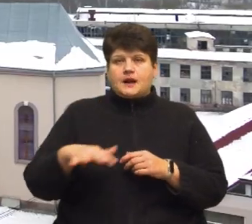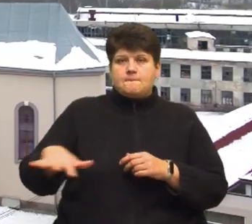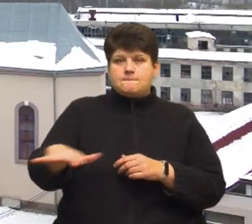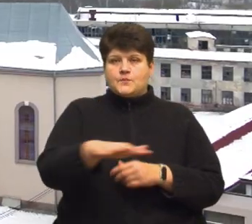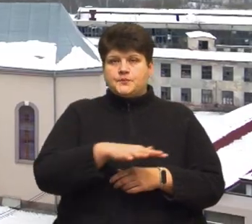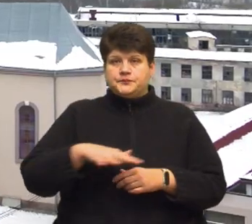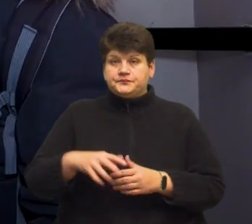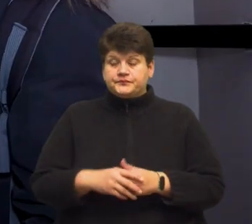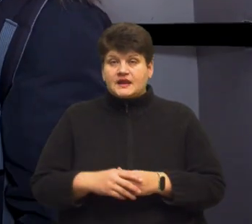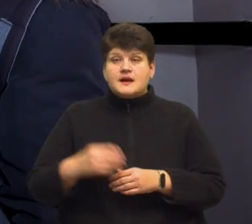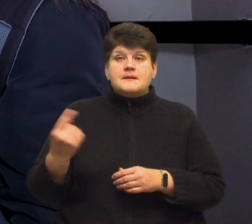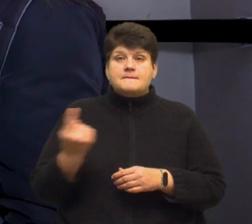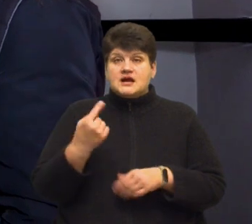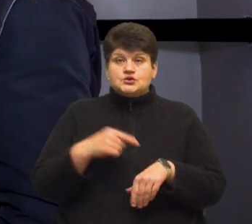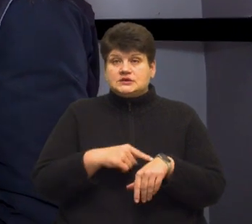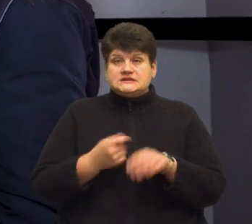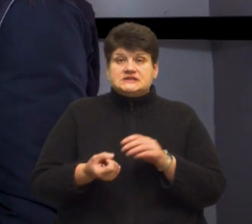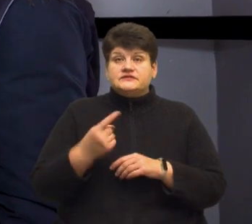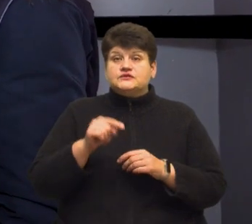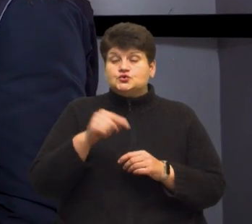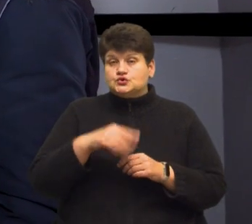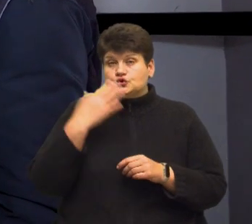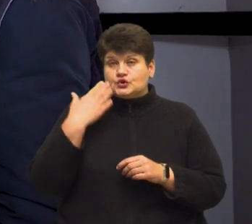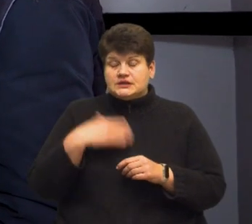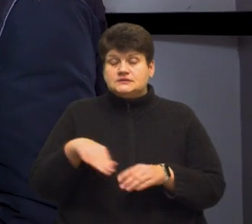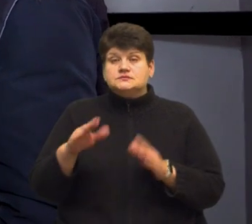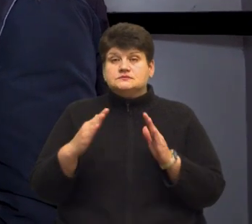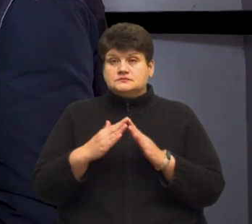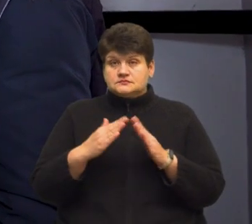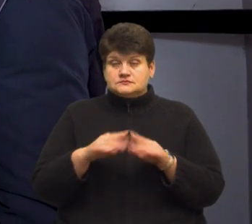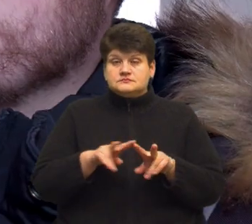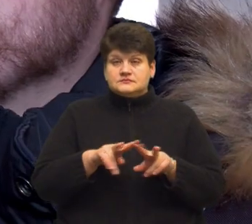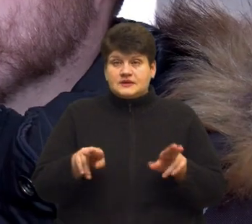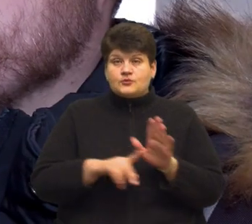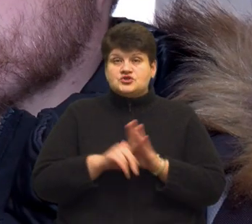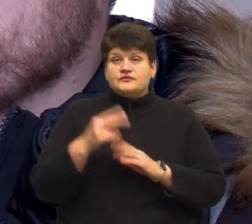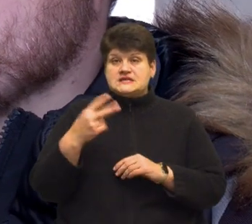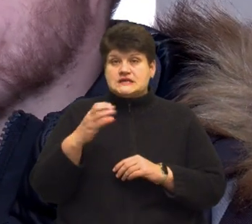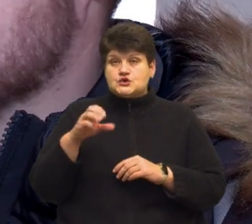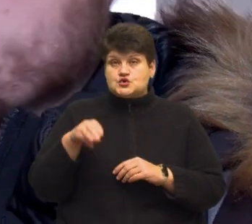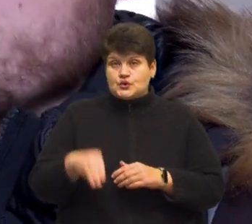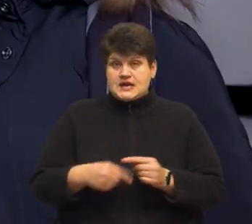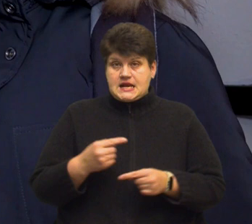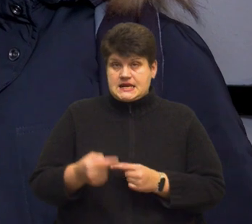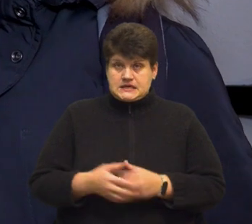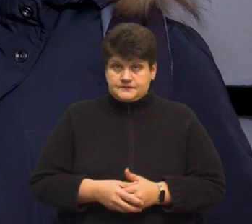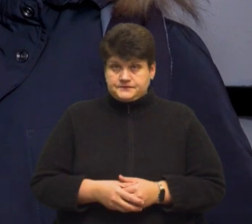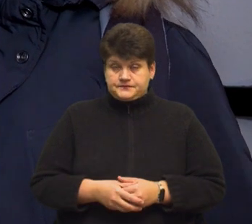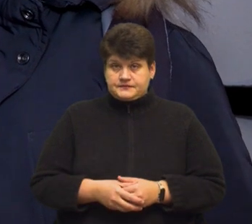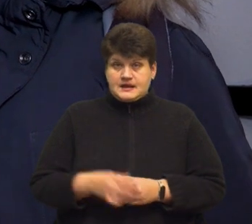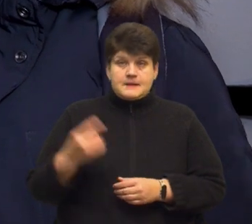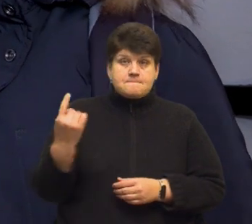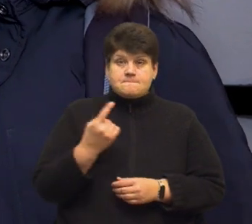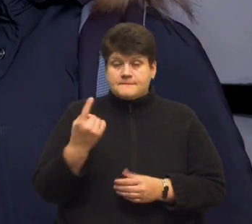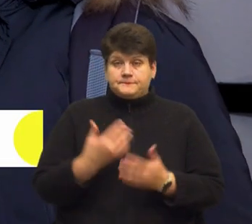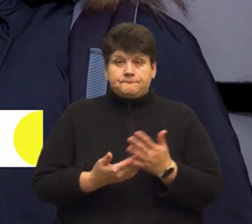Перший годинник на ратуші з'явився тоді ж, коли й сама будівля. На початку 20-го століття, каже Микола Августович. Перші версії